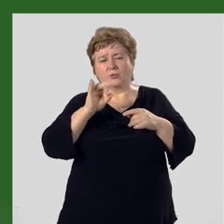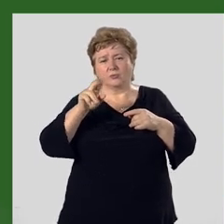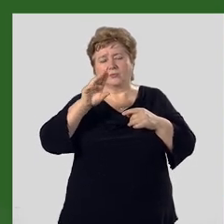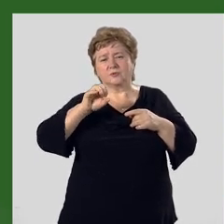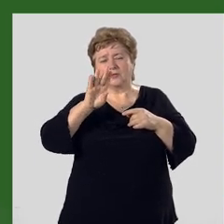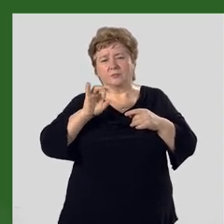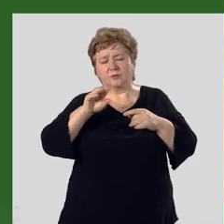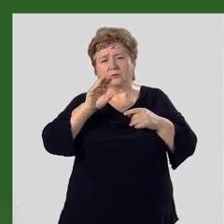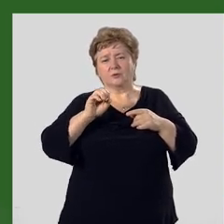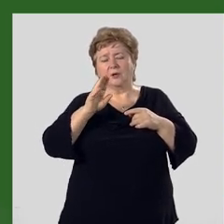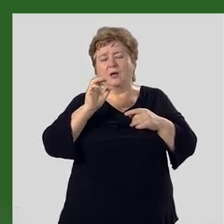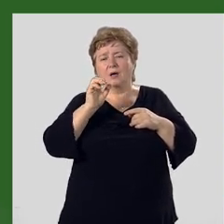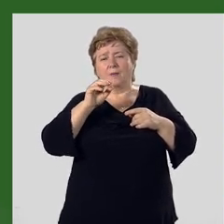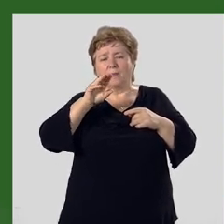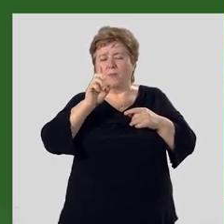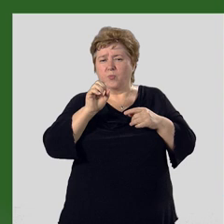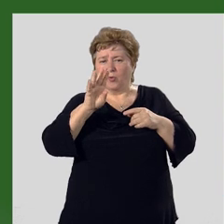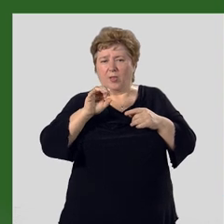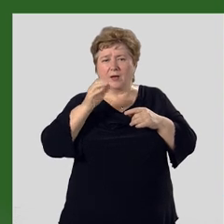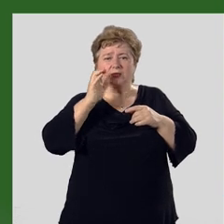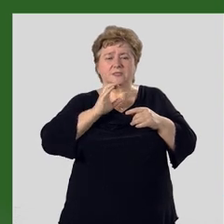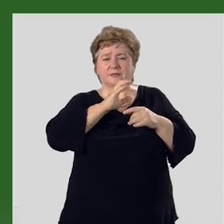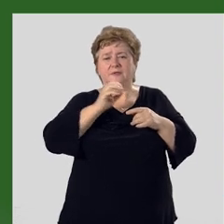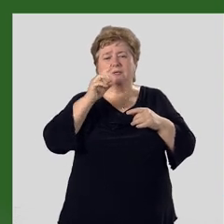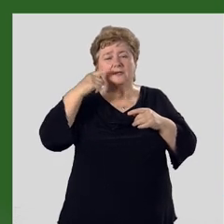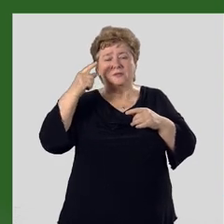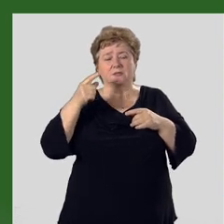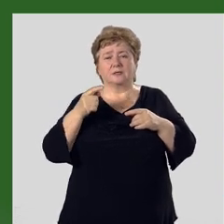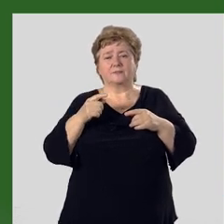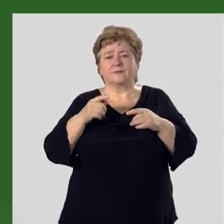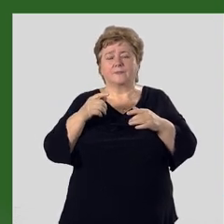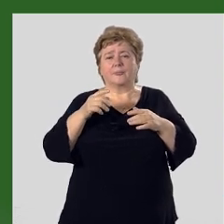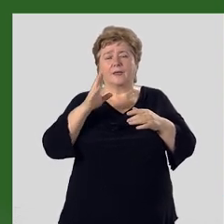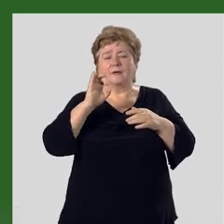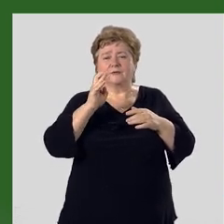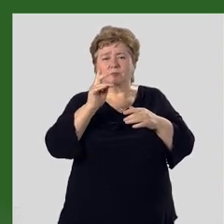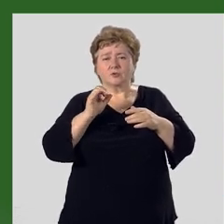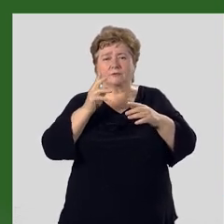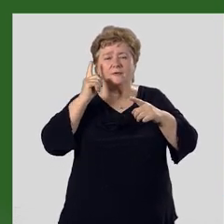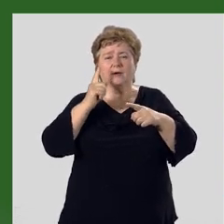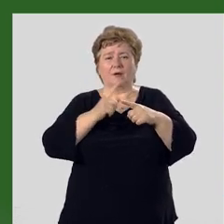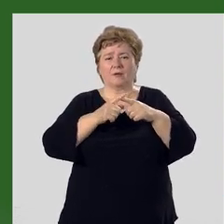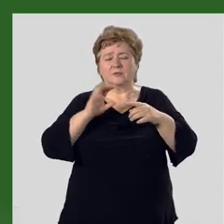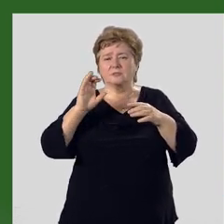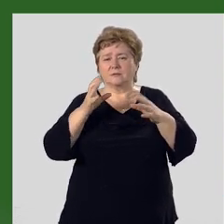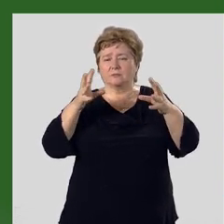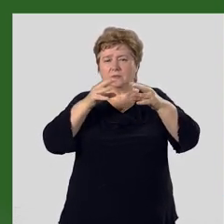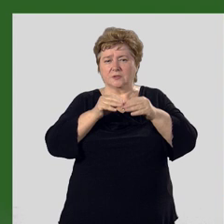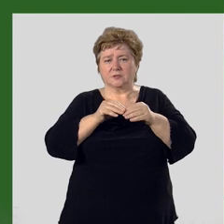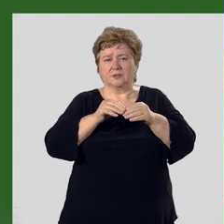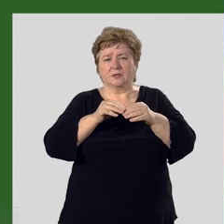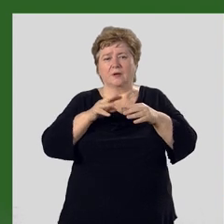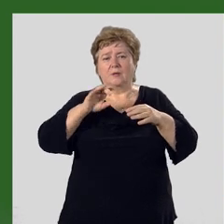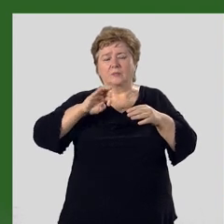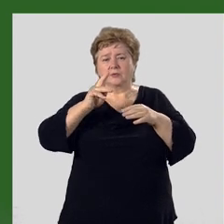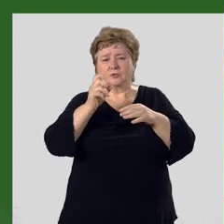Тимиртор, Булак в северном Кыргызстане. Висмутовые руды совместно с серебром и